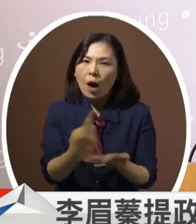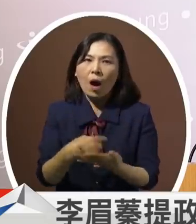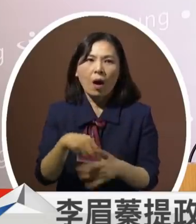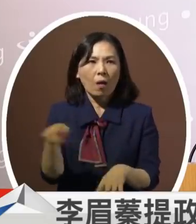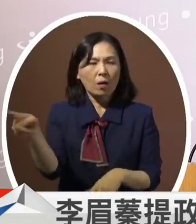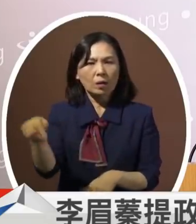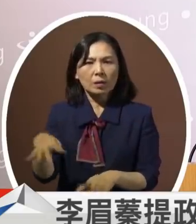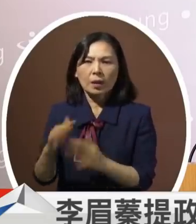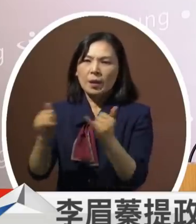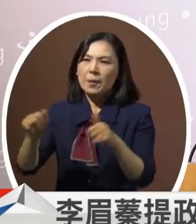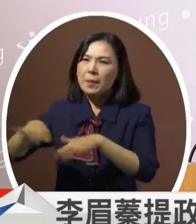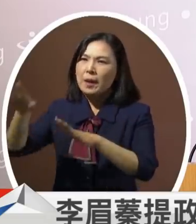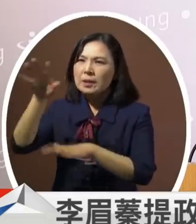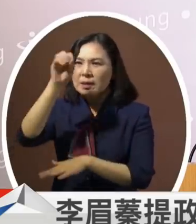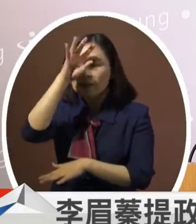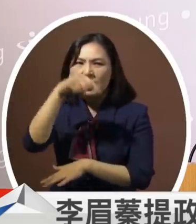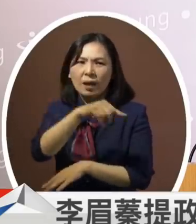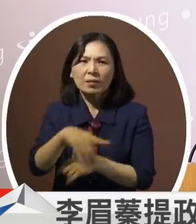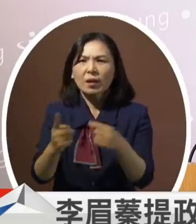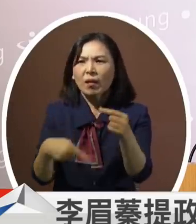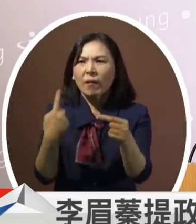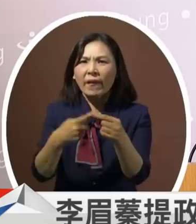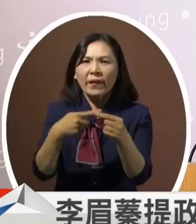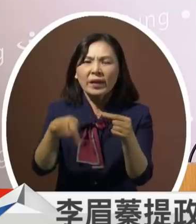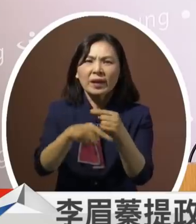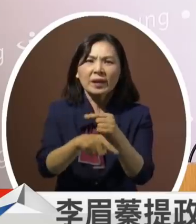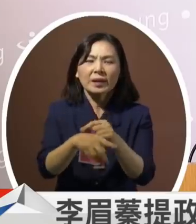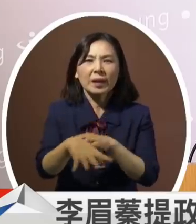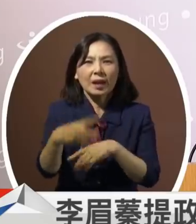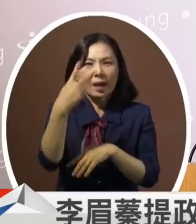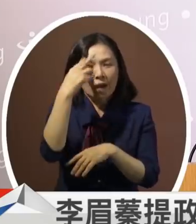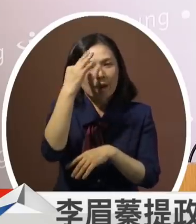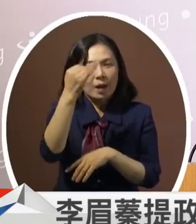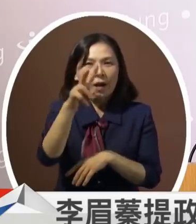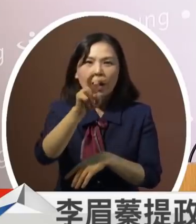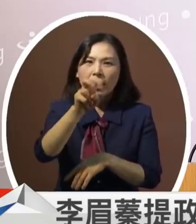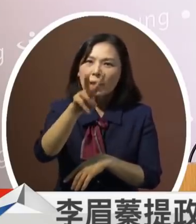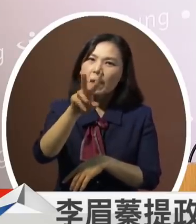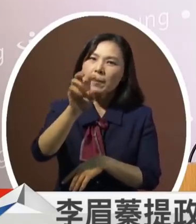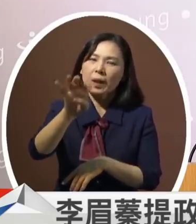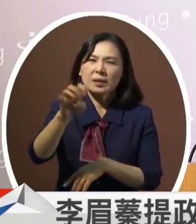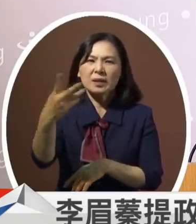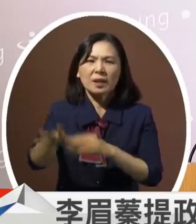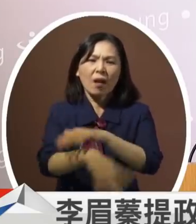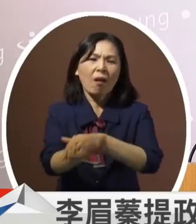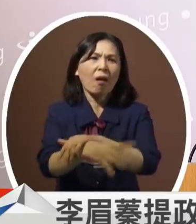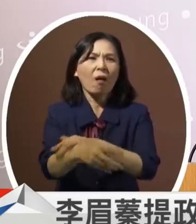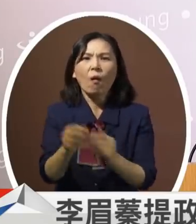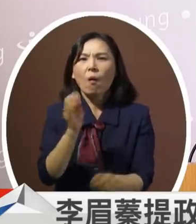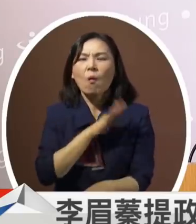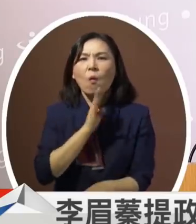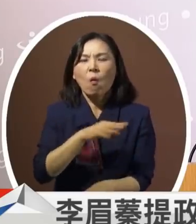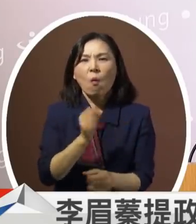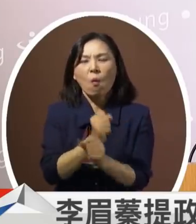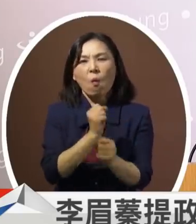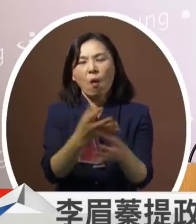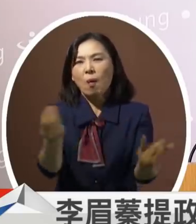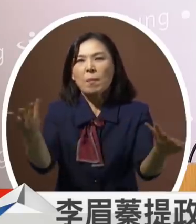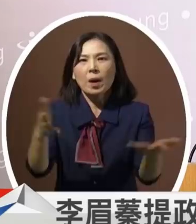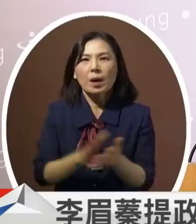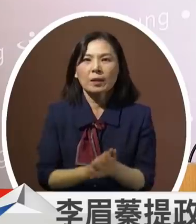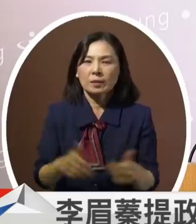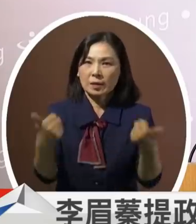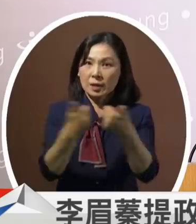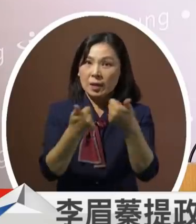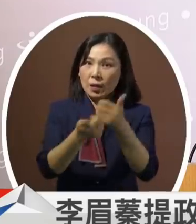民进党却让它一年有240天是文字館这真的让高雄人很贪此外我要用会展